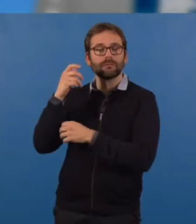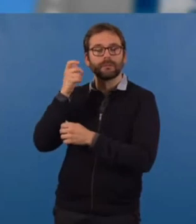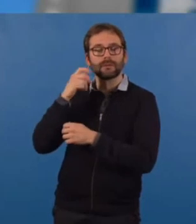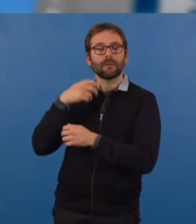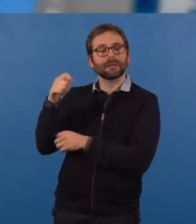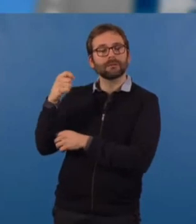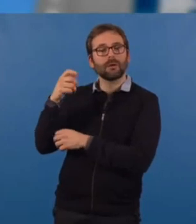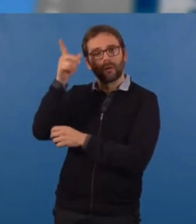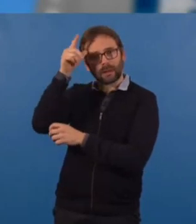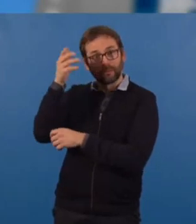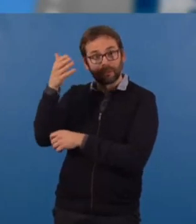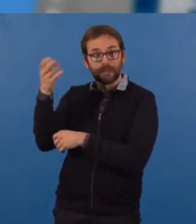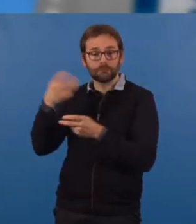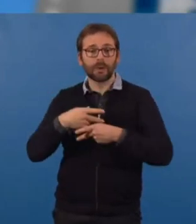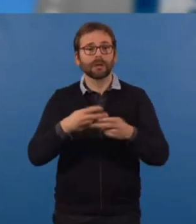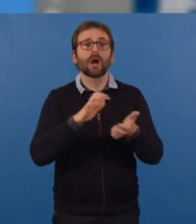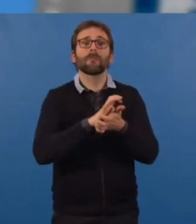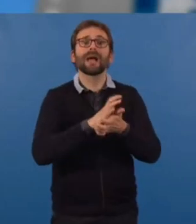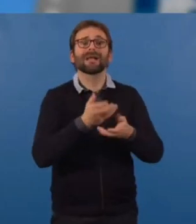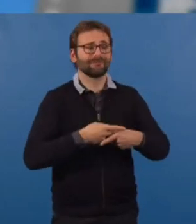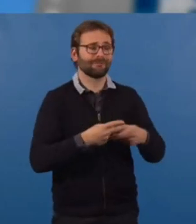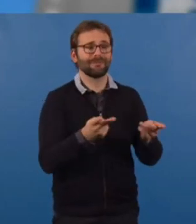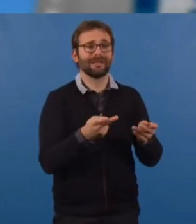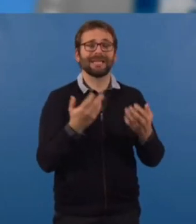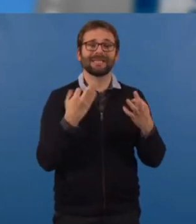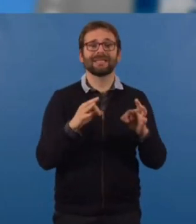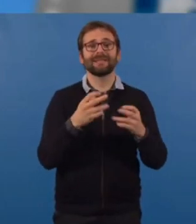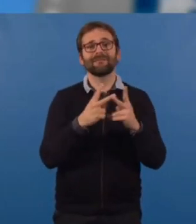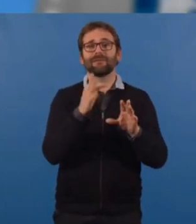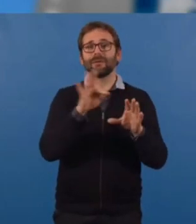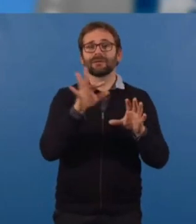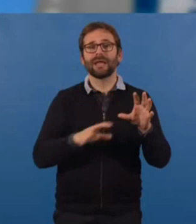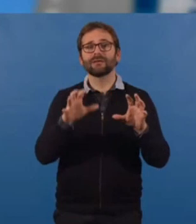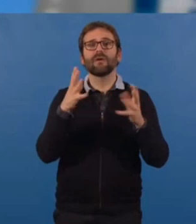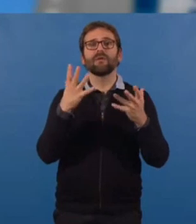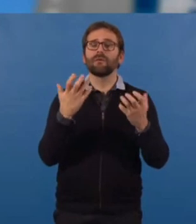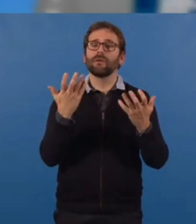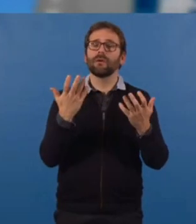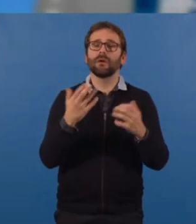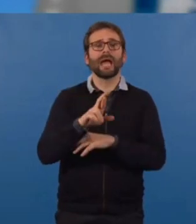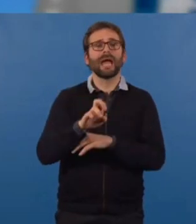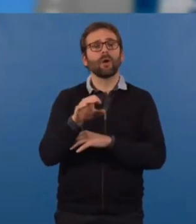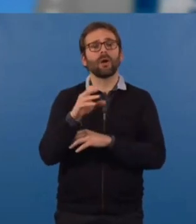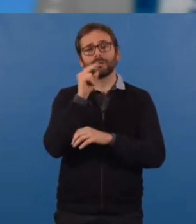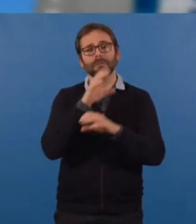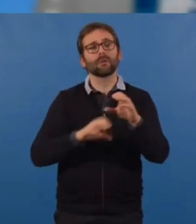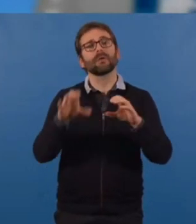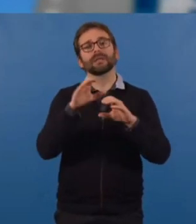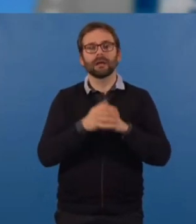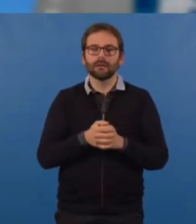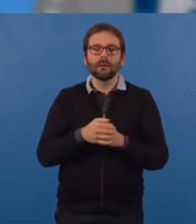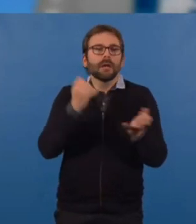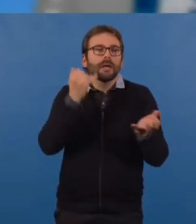relative par voie de presse de son projet de doter les 10 métropoles françaises de RER métropolitains. C'était une belle idée pour développer